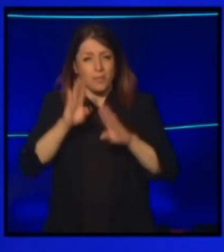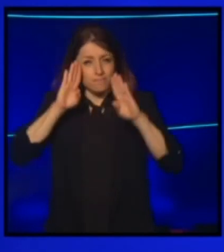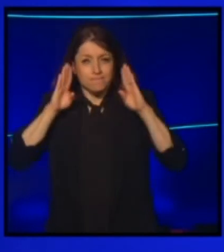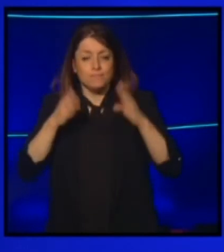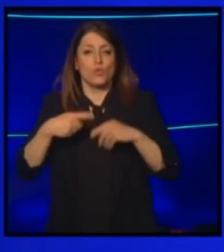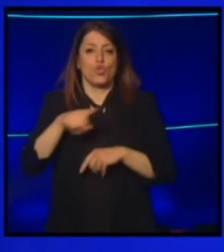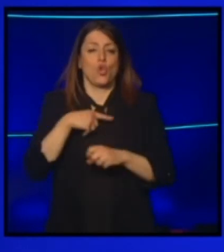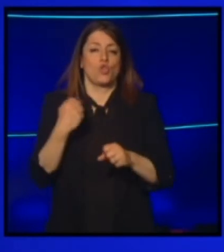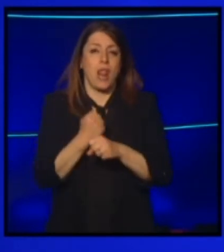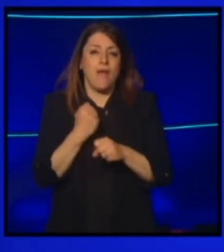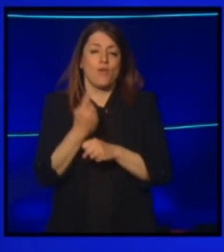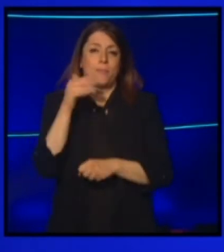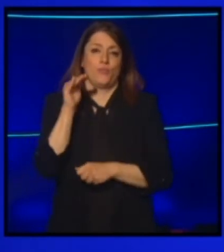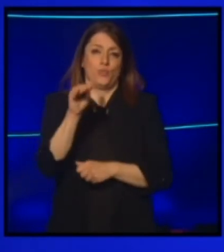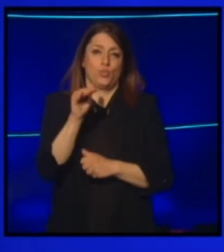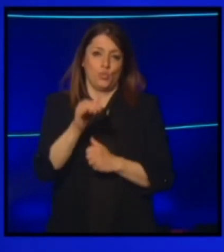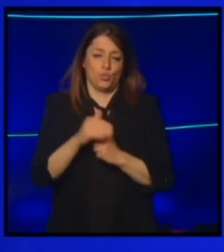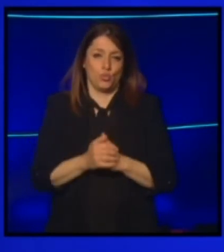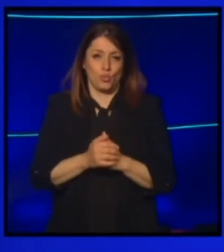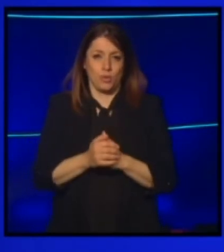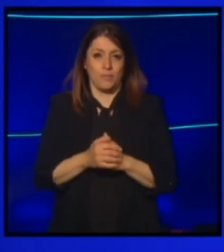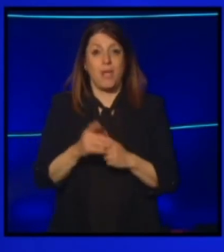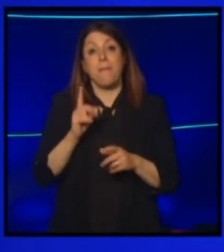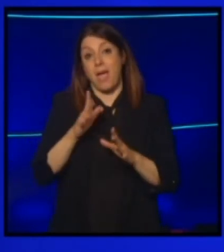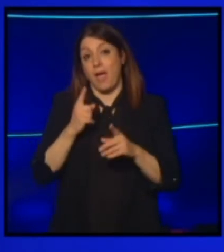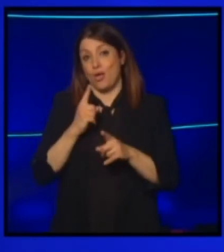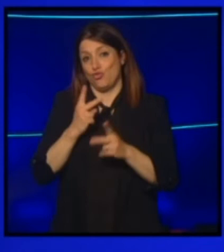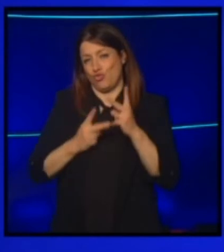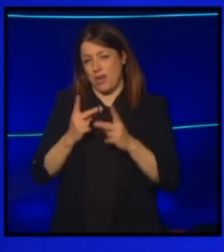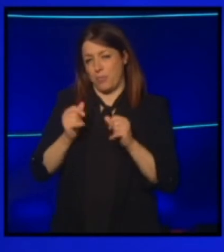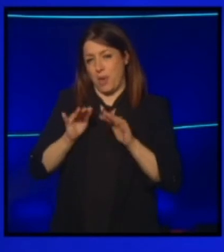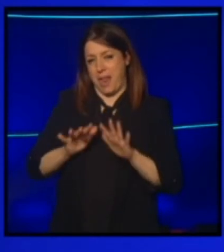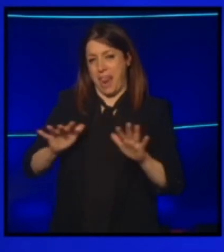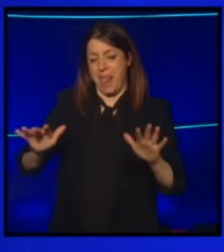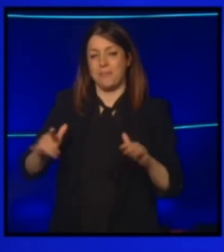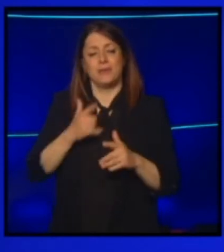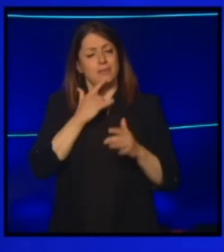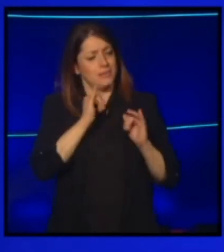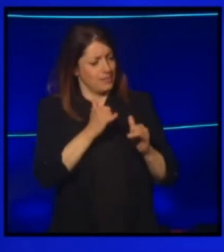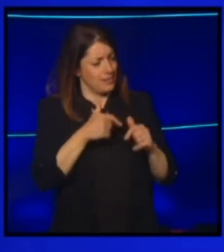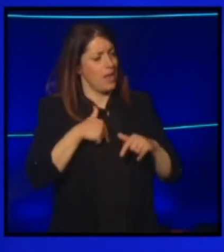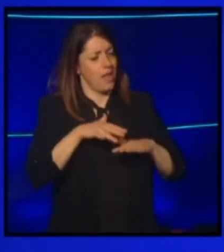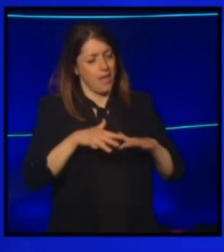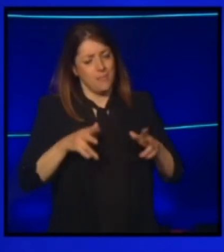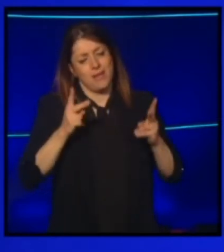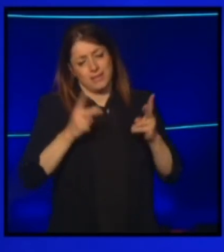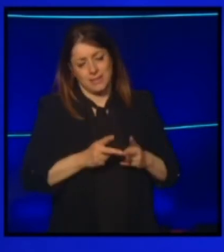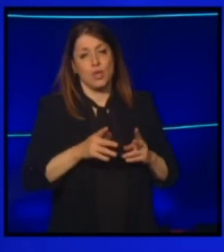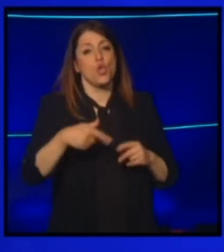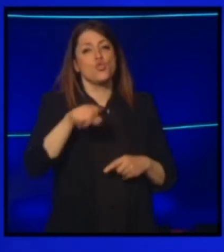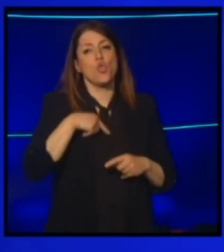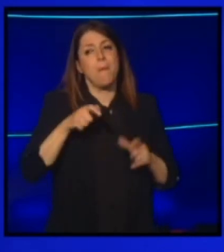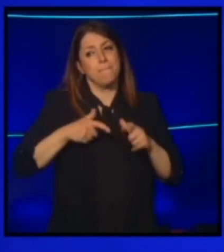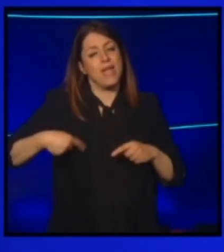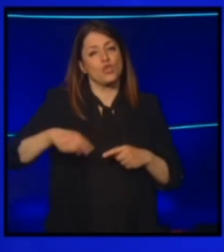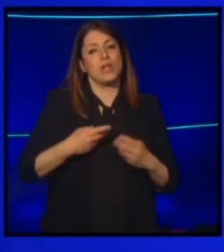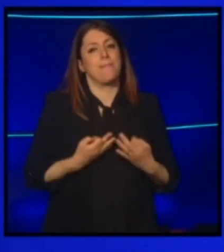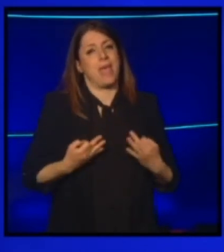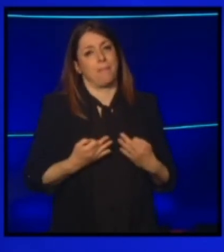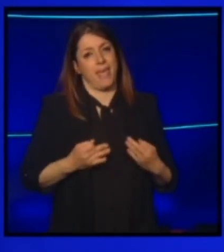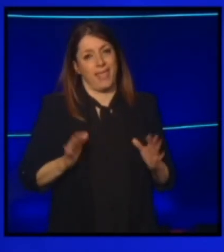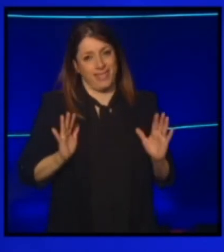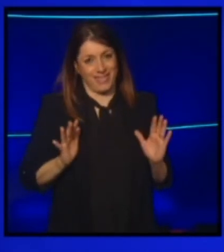il nostro lavoro e il nostro futuro. Mantenendo possibilmente la calma. Grazie. Questo sì, questo sempre. Noi siamo persone per bene, direttore,